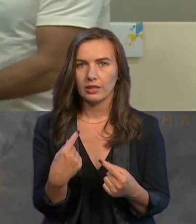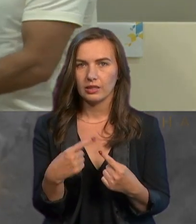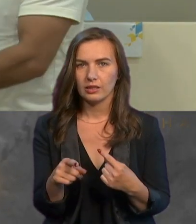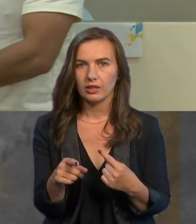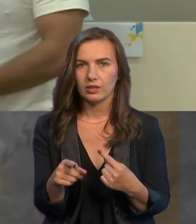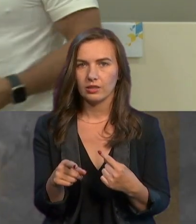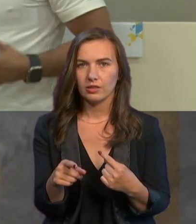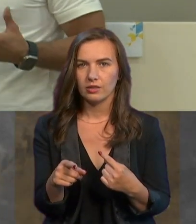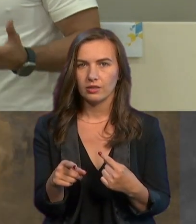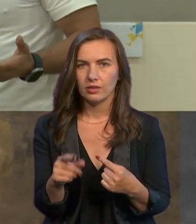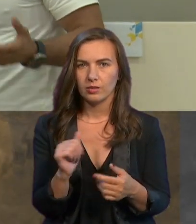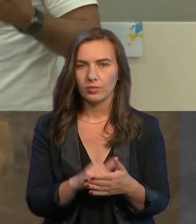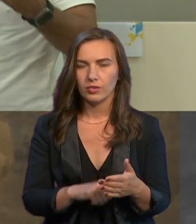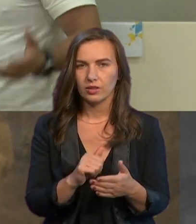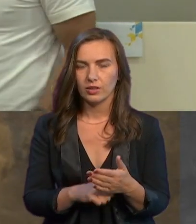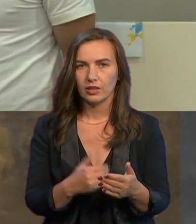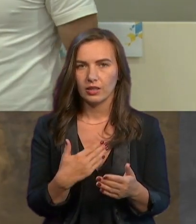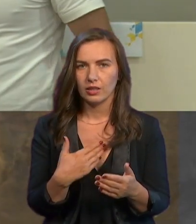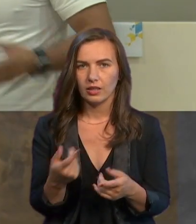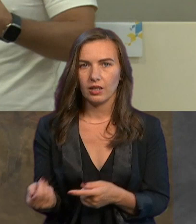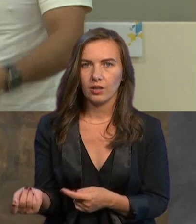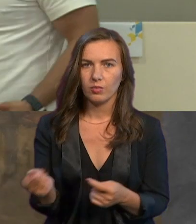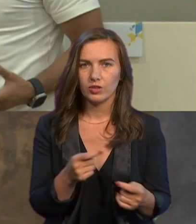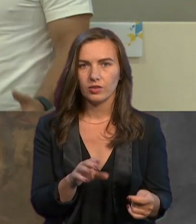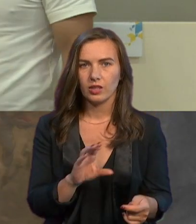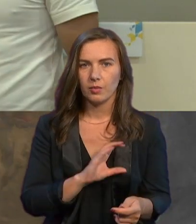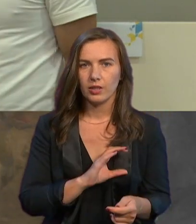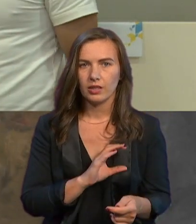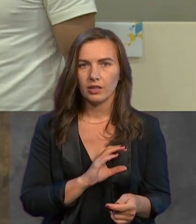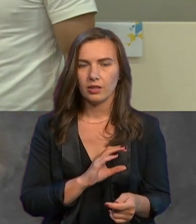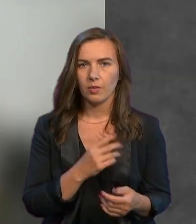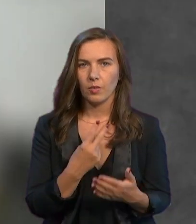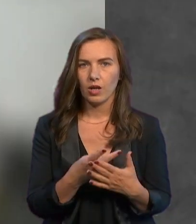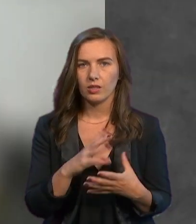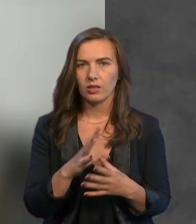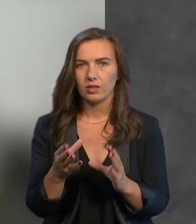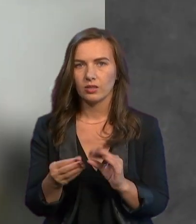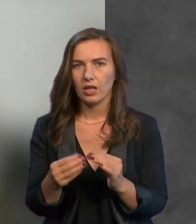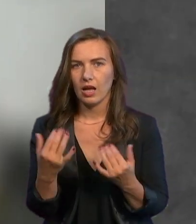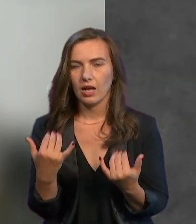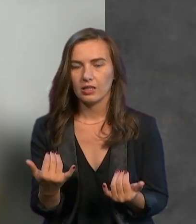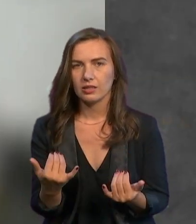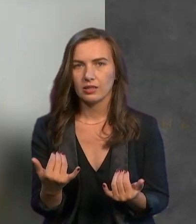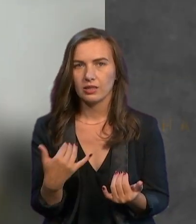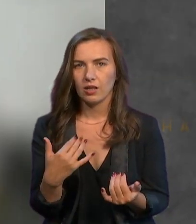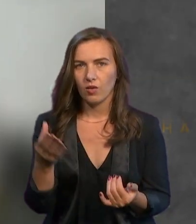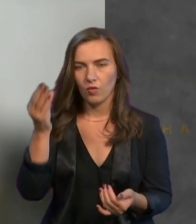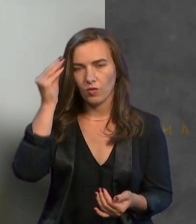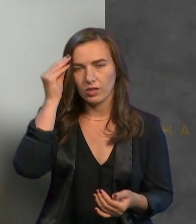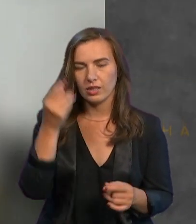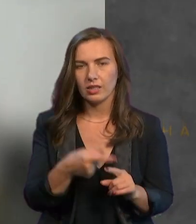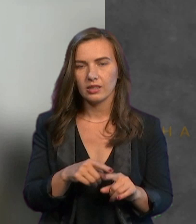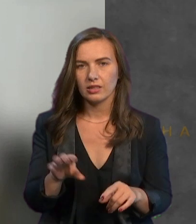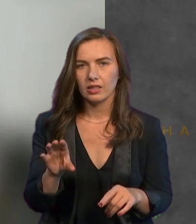причини. Тобто я привозила медалі, я показувала результат, а зараз я вважаю, що ця